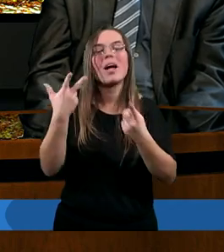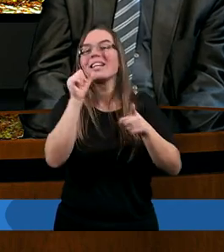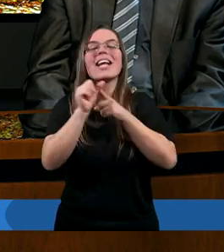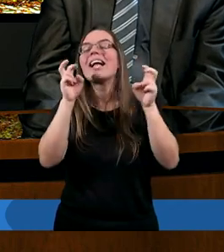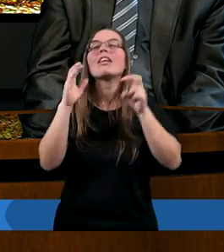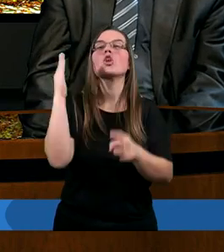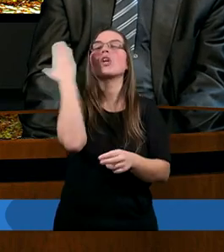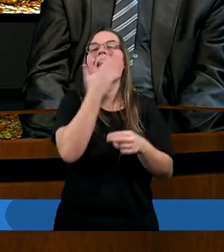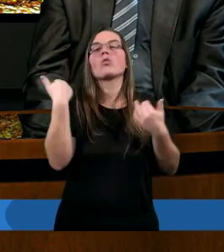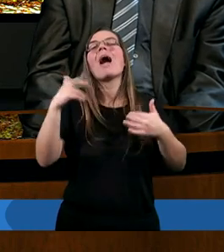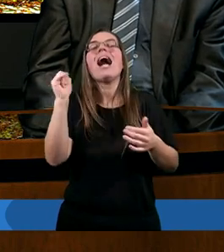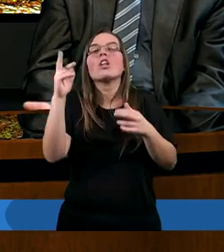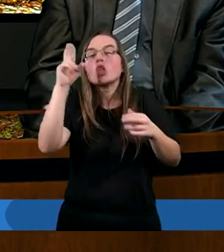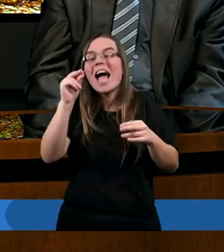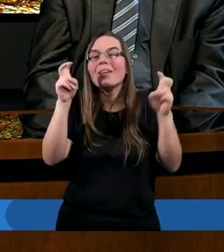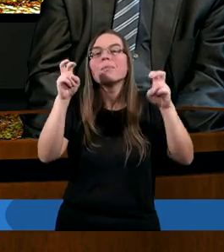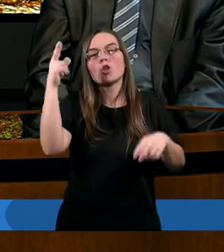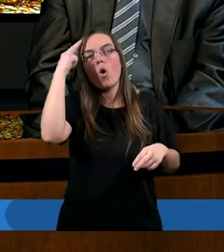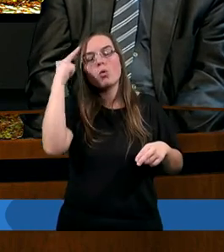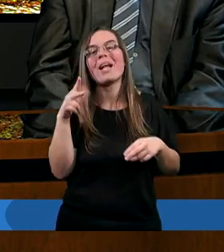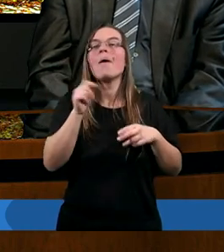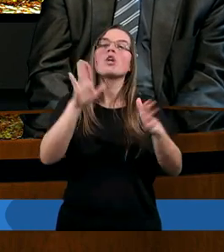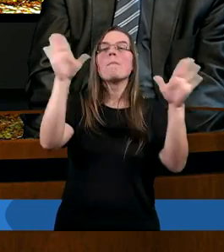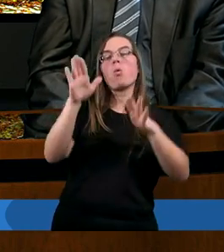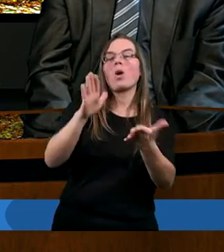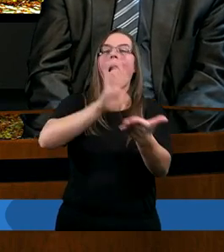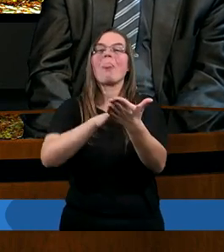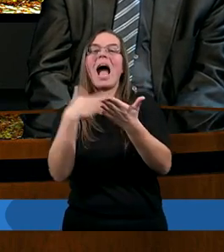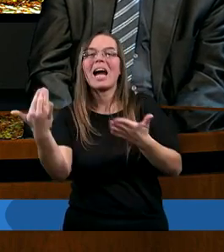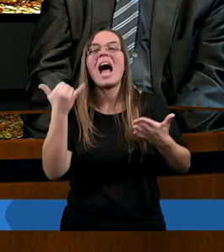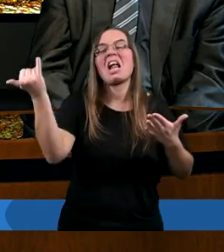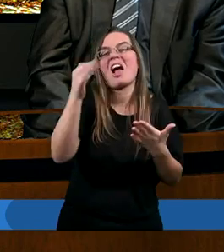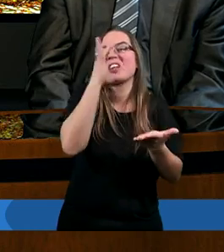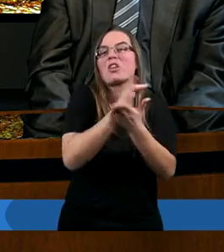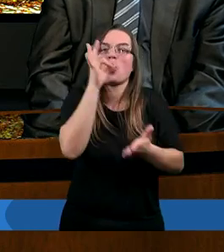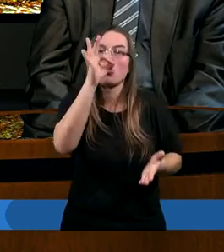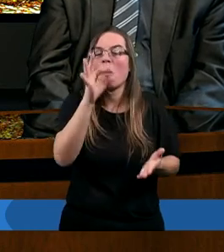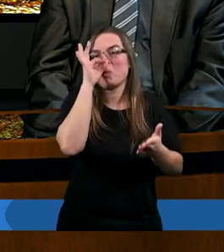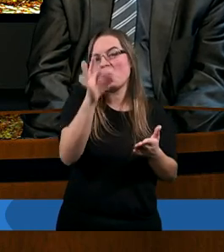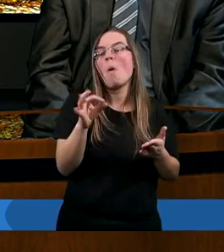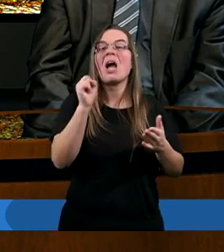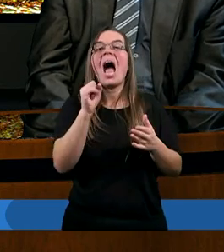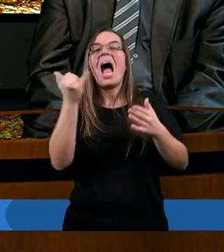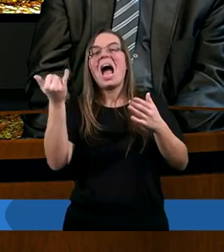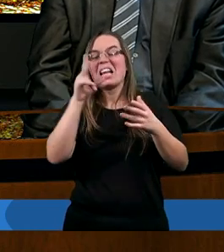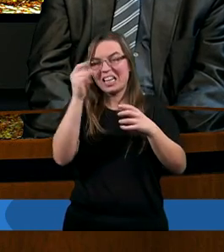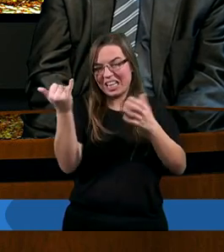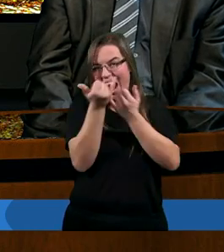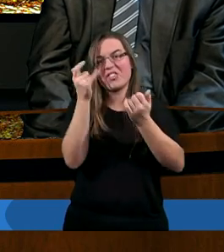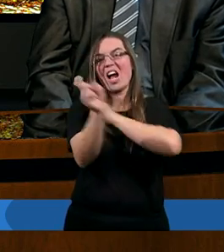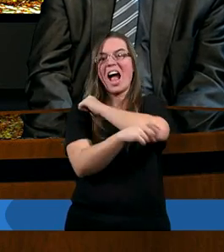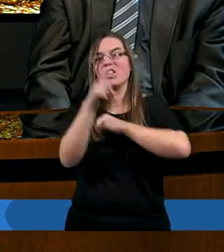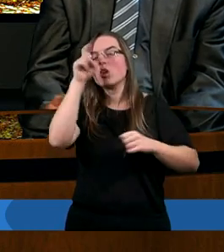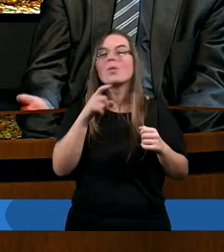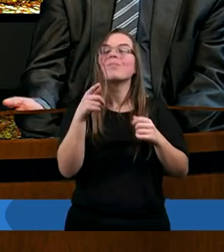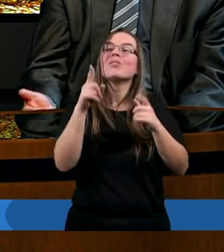czarno-biała. Oczywiście. Że Bóg nagradza dobrych i zawsze nagradza dobrych i zawsze karze złych.